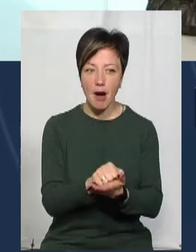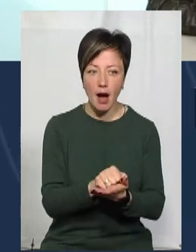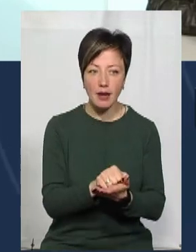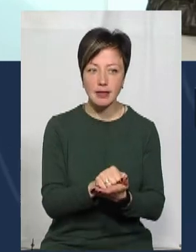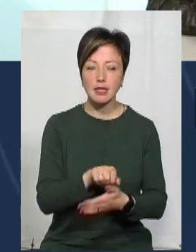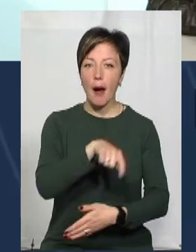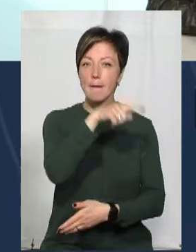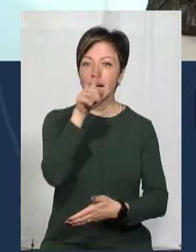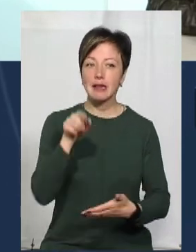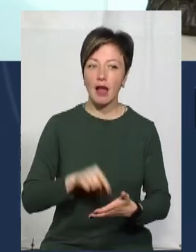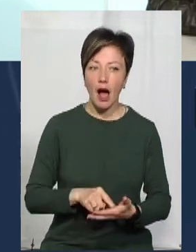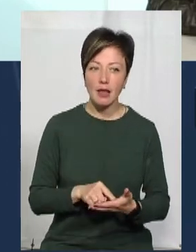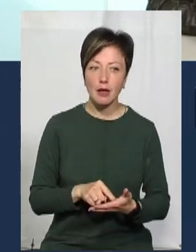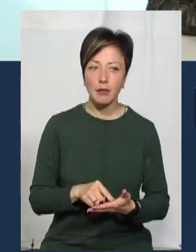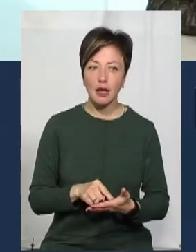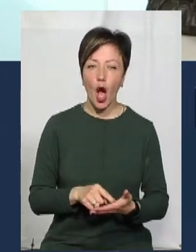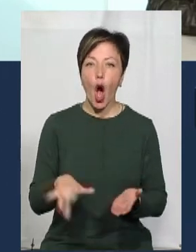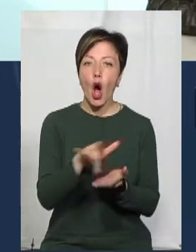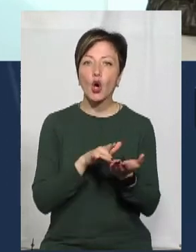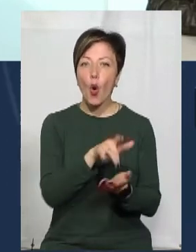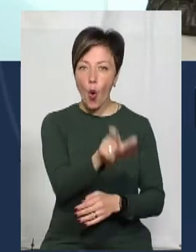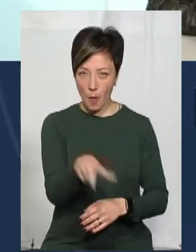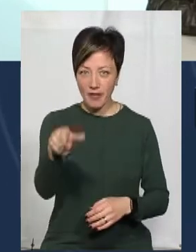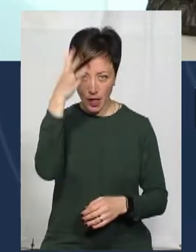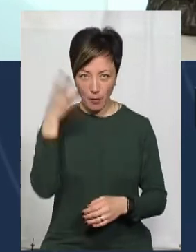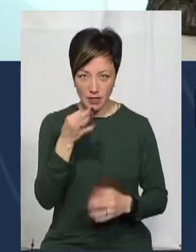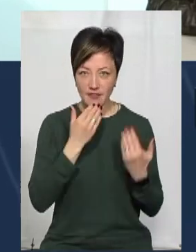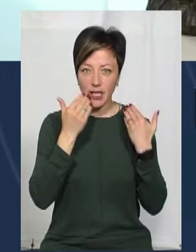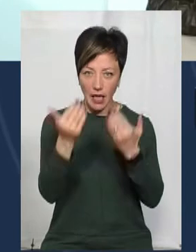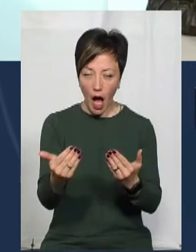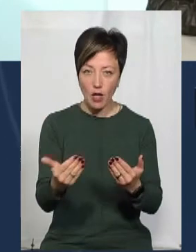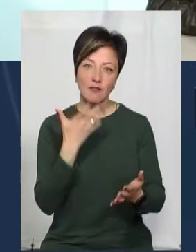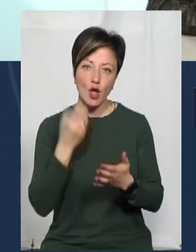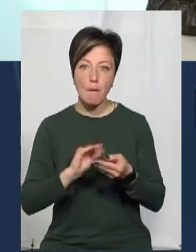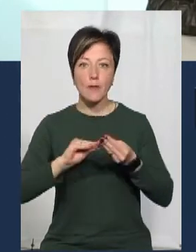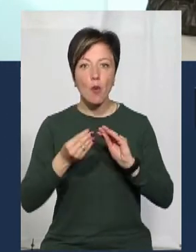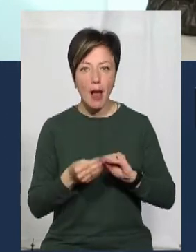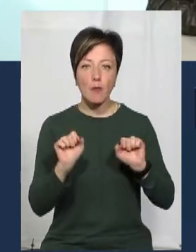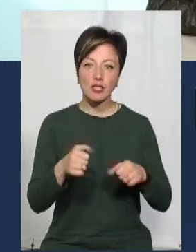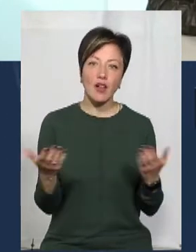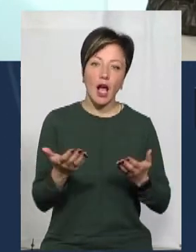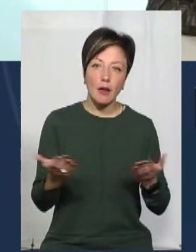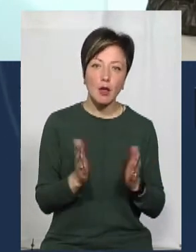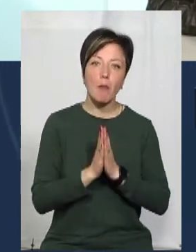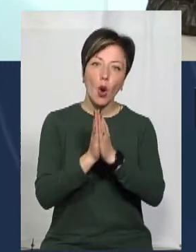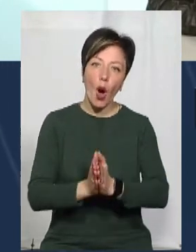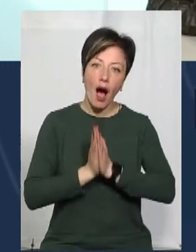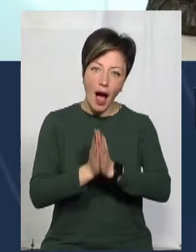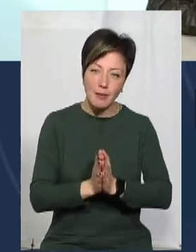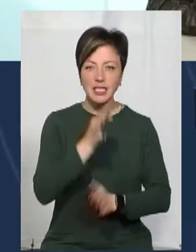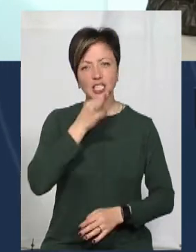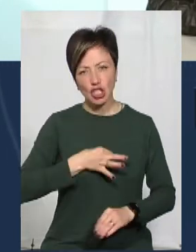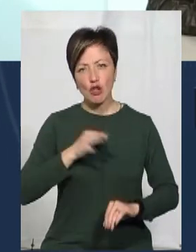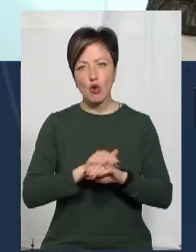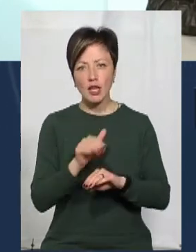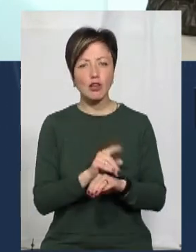питаннями, власне, ромів на Хмельниччині, так? Вони до вас звертаються зі своїми проблемами, можливо, якимись проханнями. Скажіть, будь